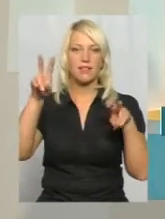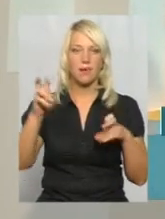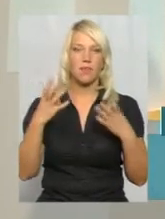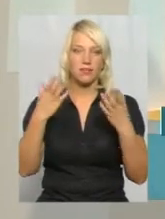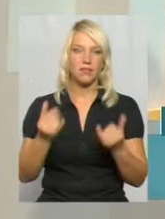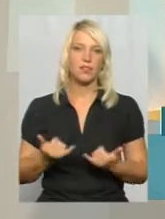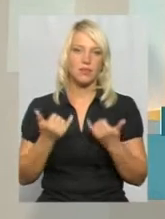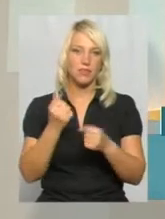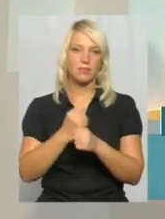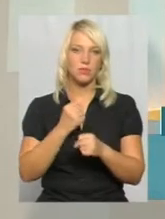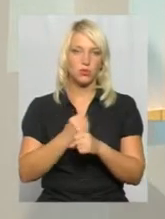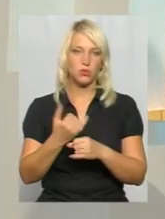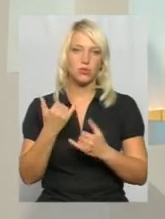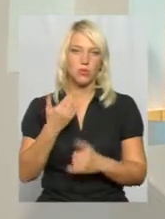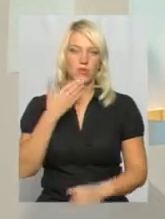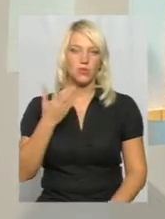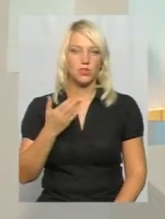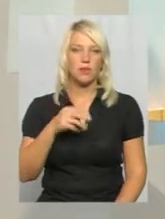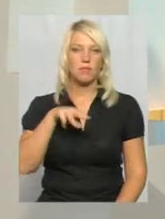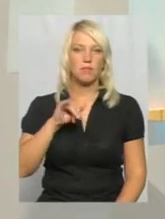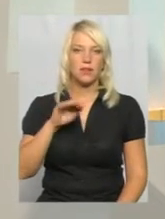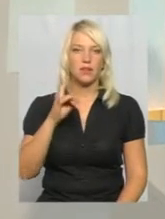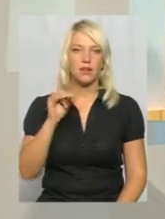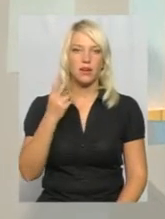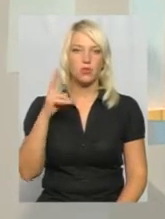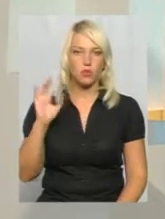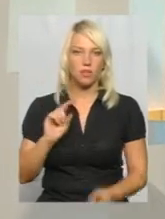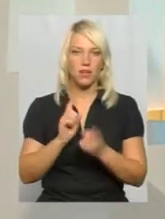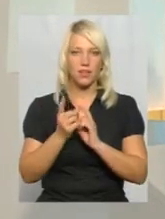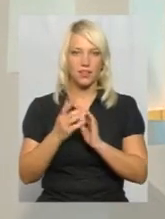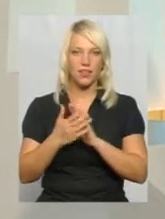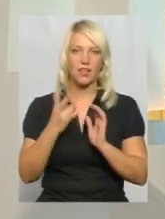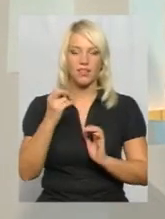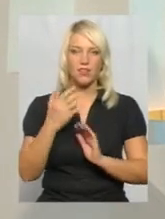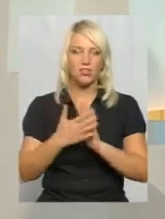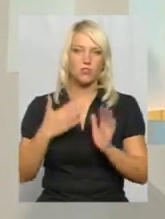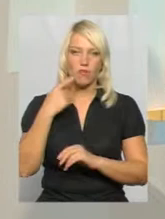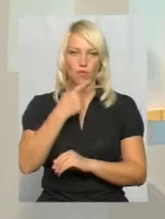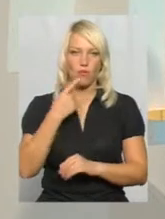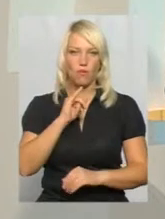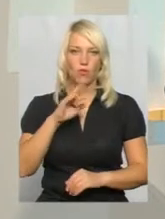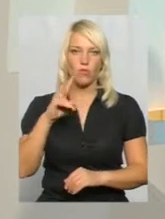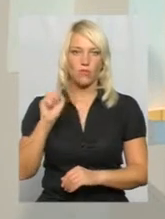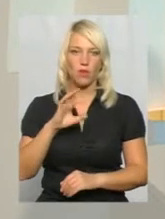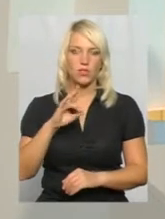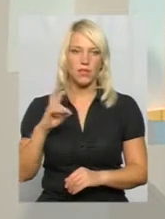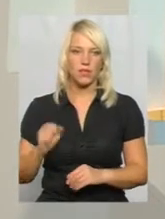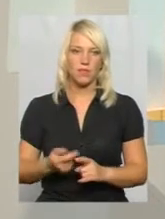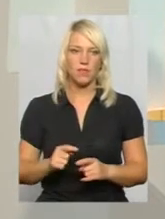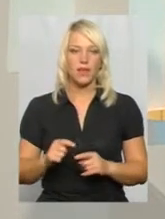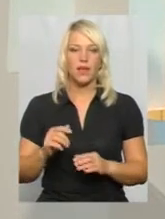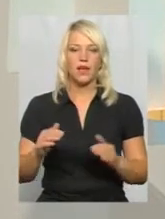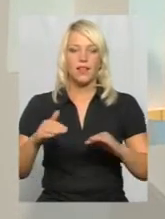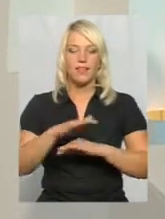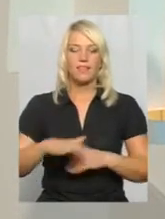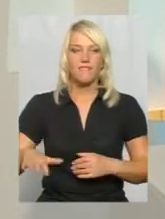У студії для вас сьогодні працює ведуча Юна Мітражко, перекладає на жестову мову Оксана Фіновська. Двір Хмельницького